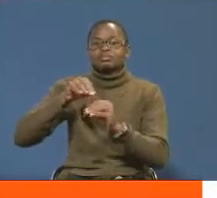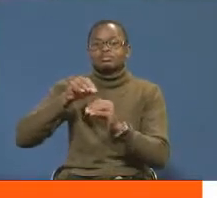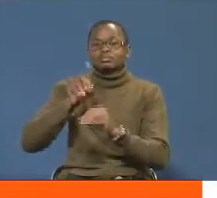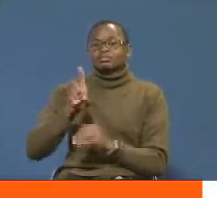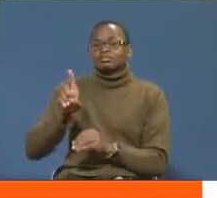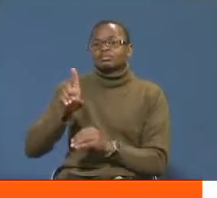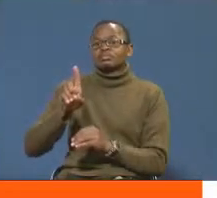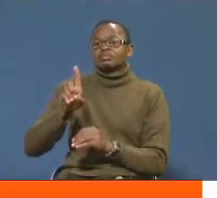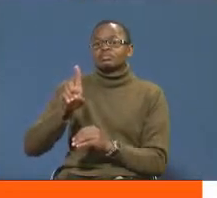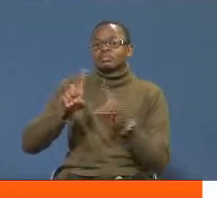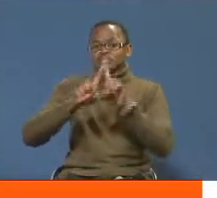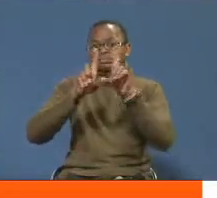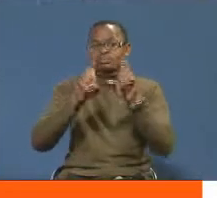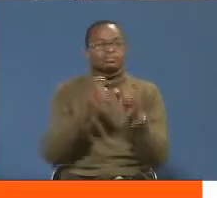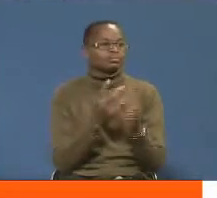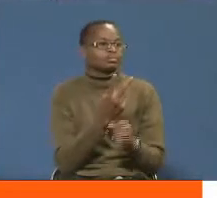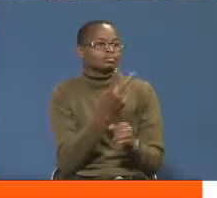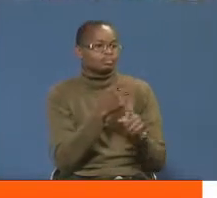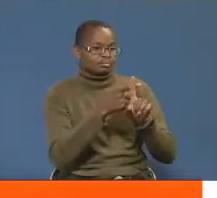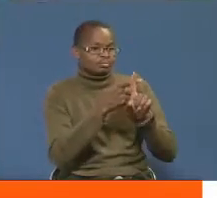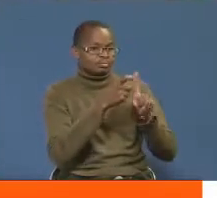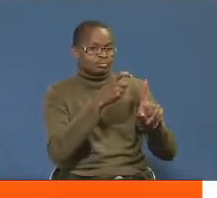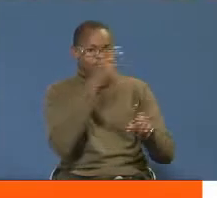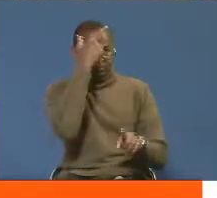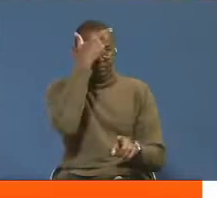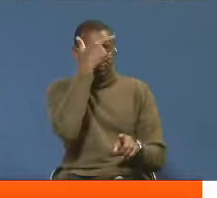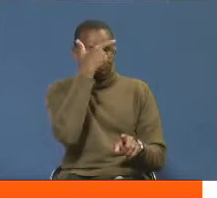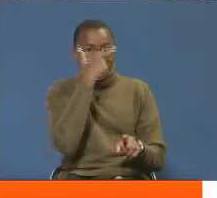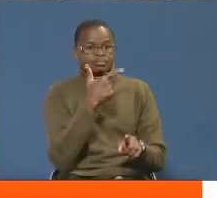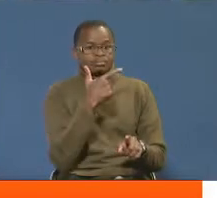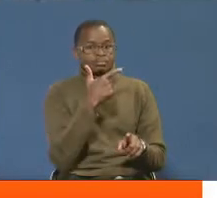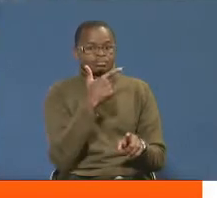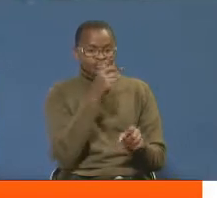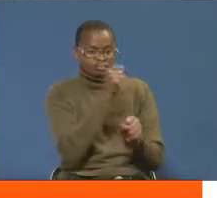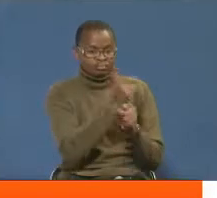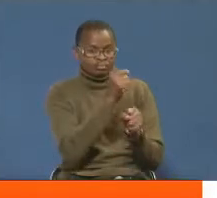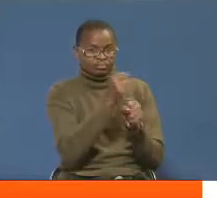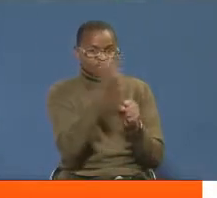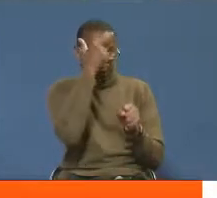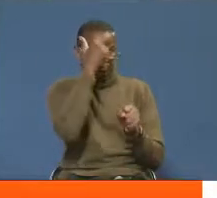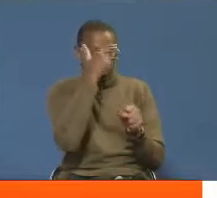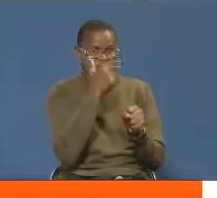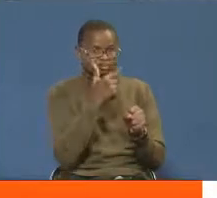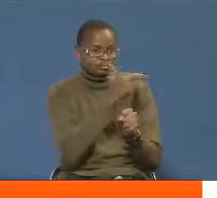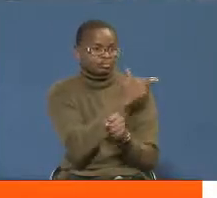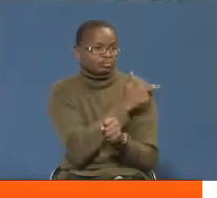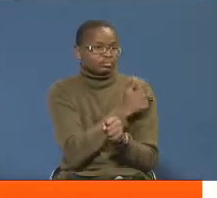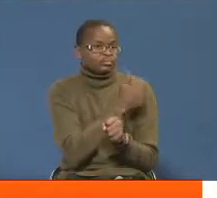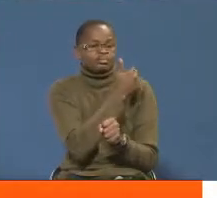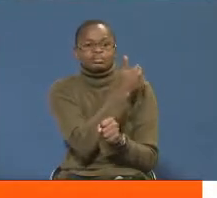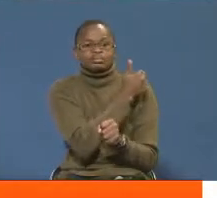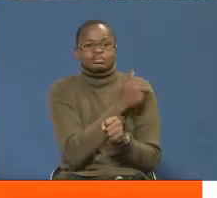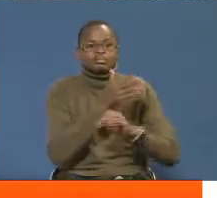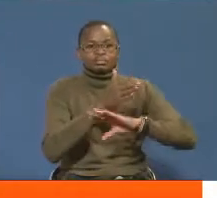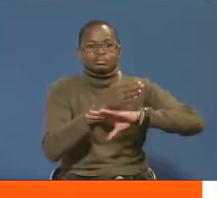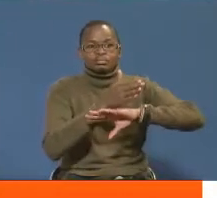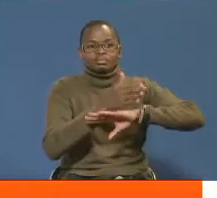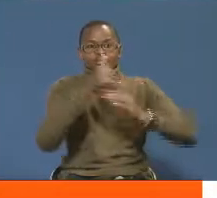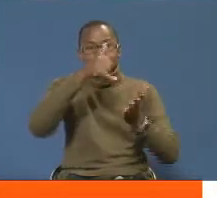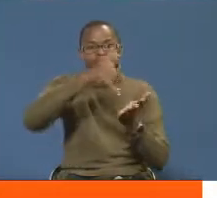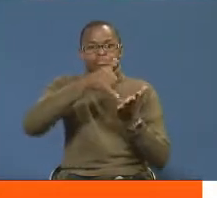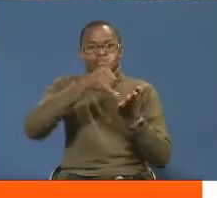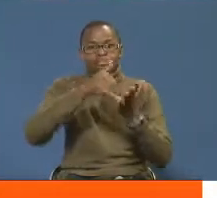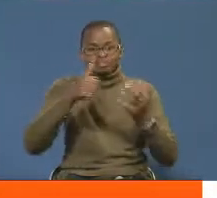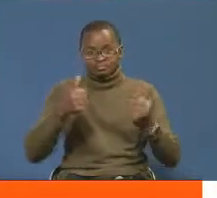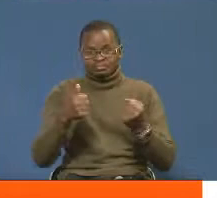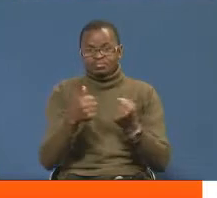mungjibu wa magoha, wataini wa wawili kutoka iniulathika, watafanya amutihani kutoko ospitalini baada ya kuhusika